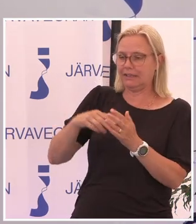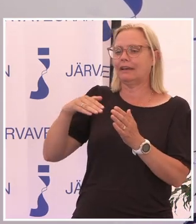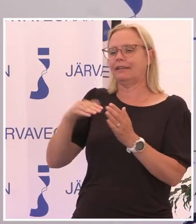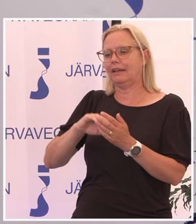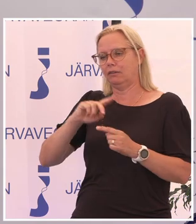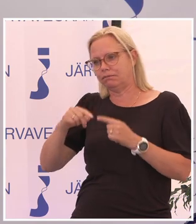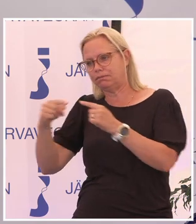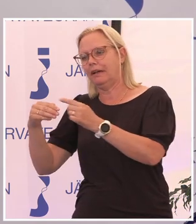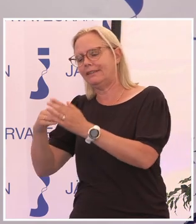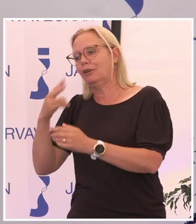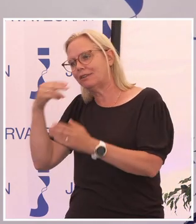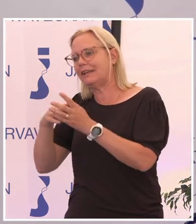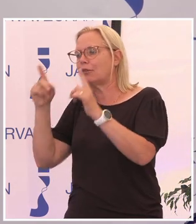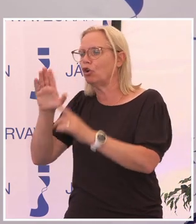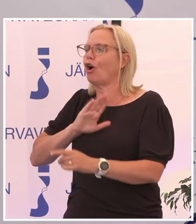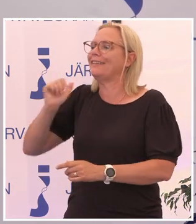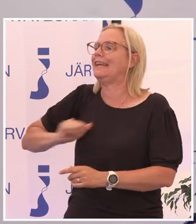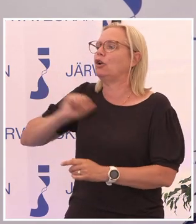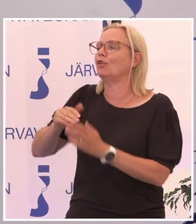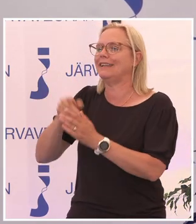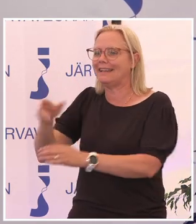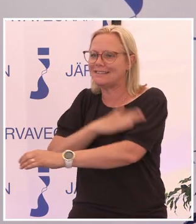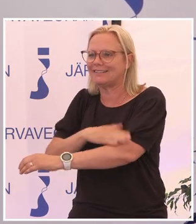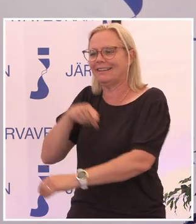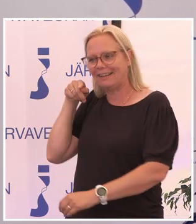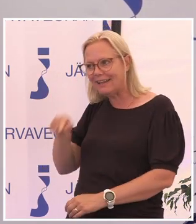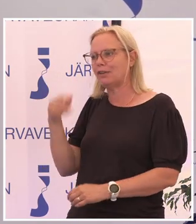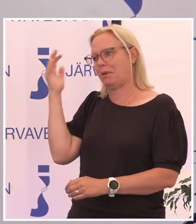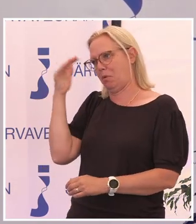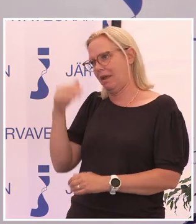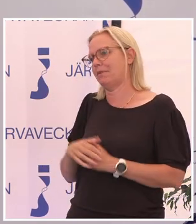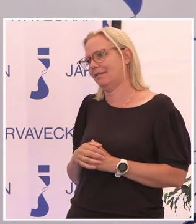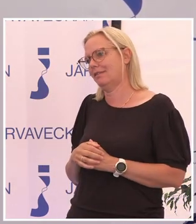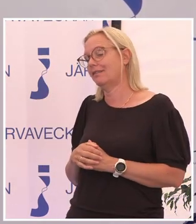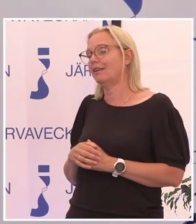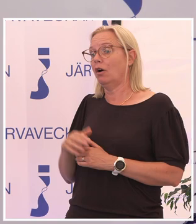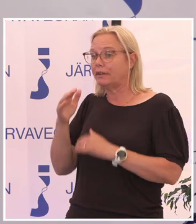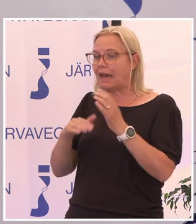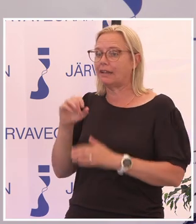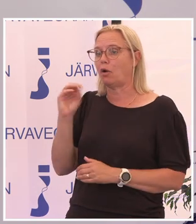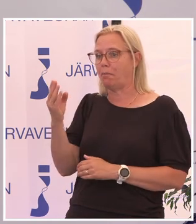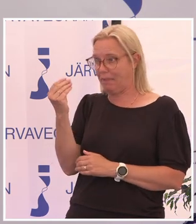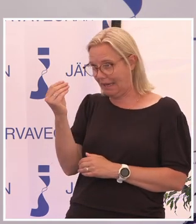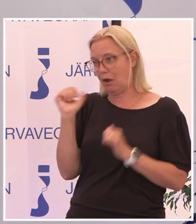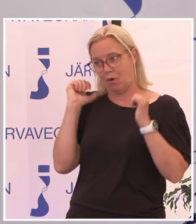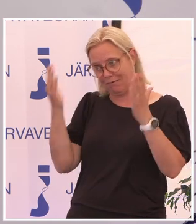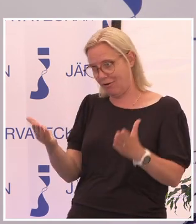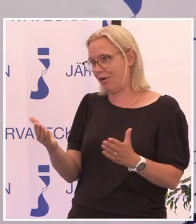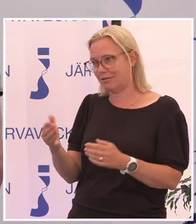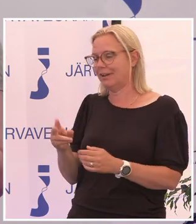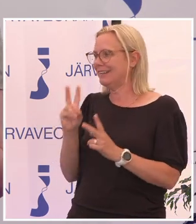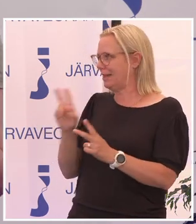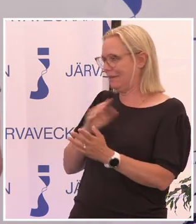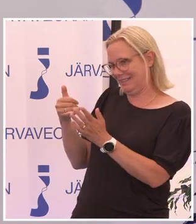ha tillgång till den. Det är ju det som är problemet. Och det handlar ju förstås om pengar som står i